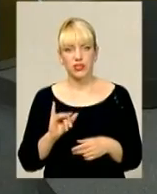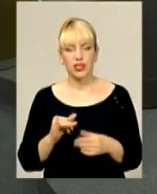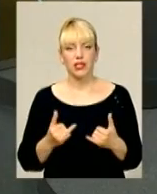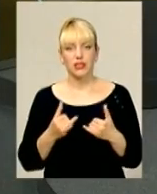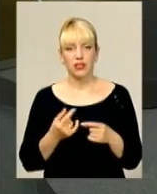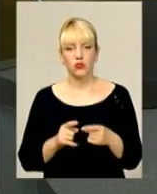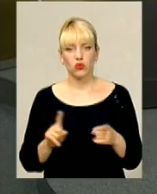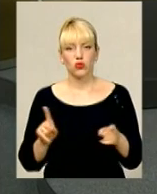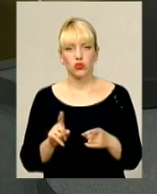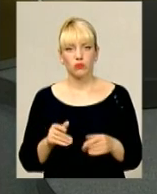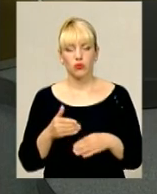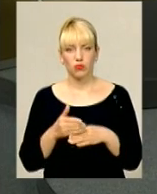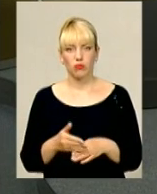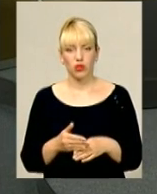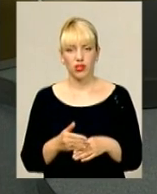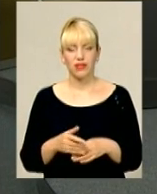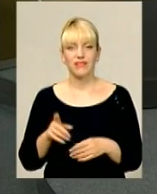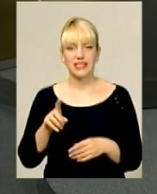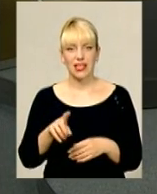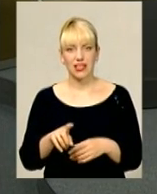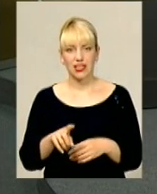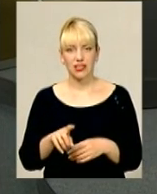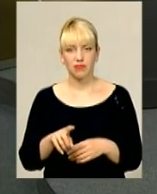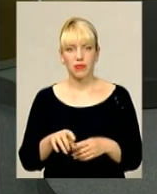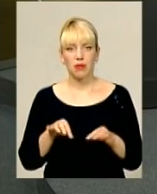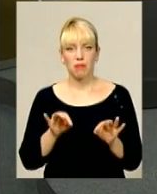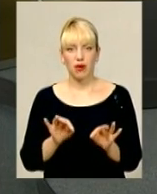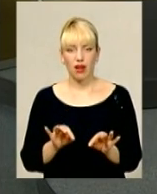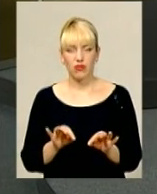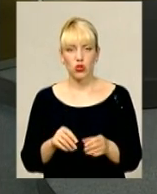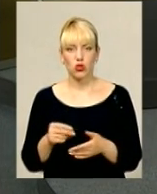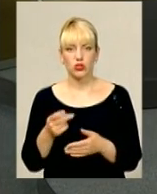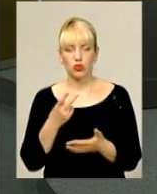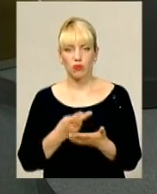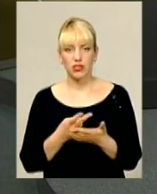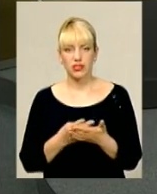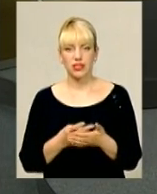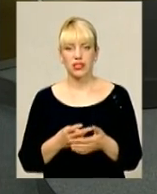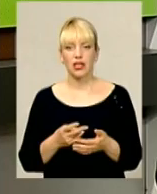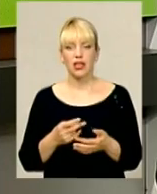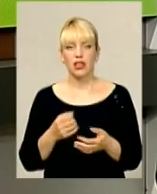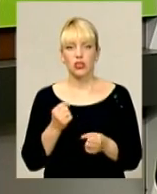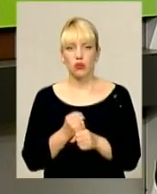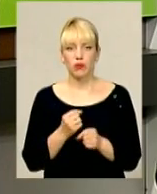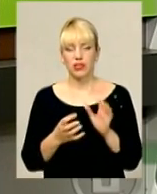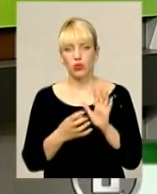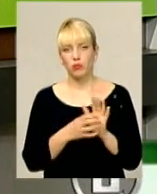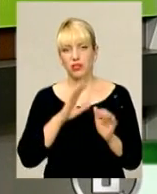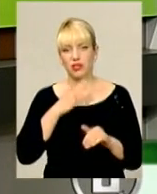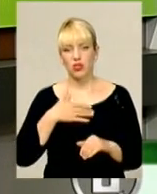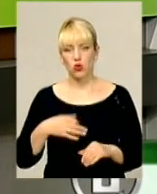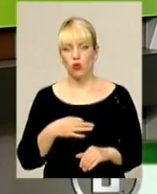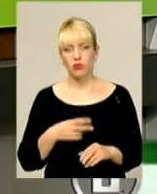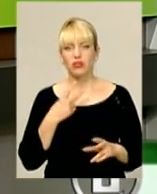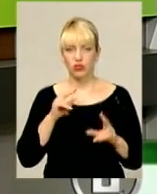вони допомогли все-таки правильно зобразити, зробити логотип нашої області. Ну, чесно